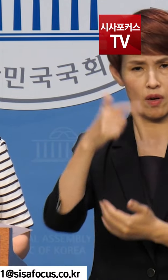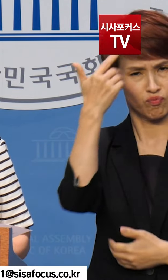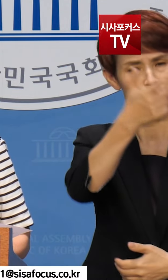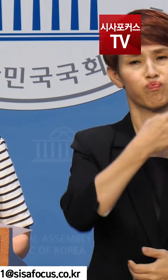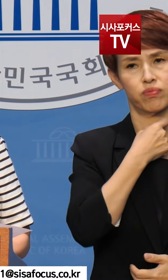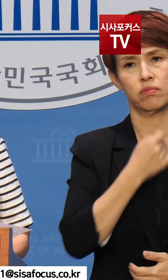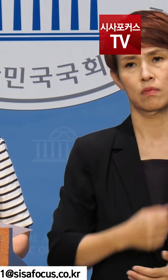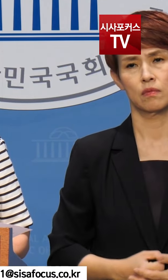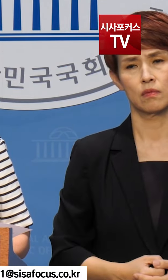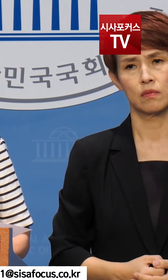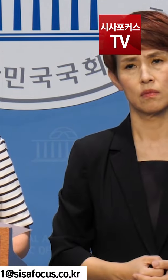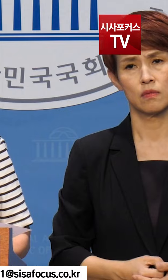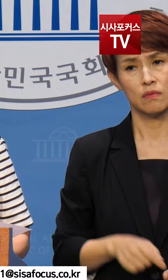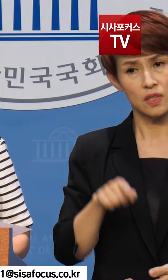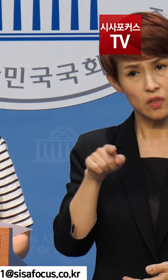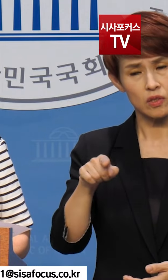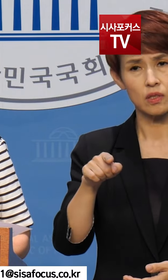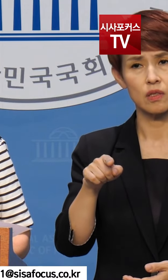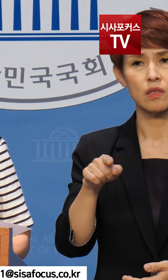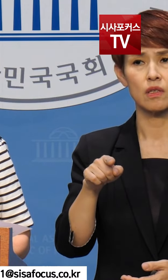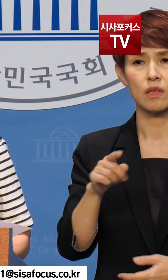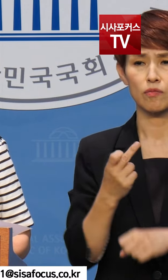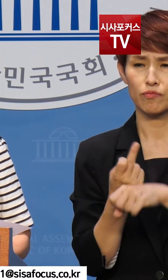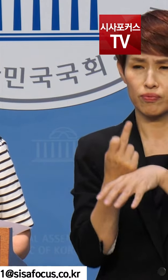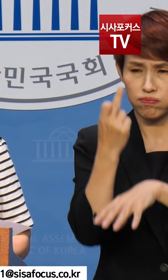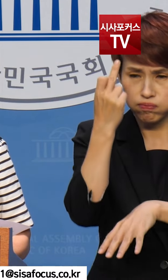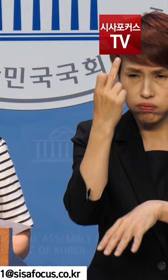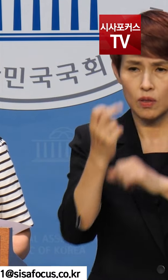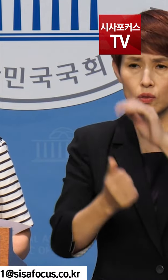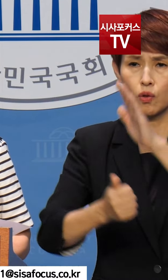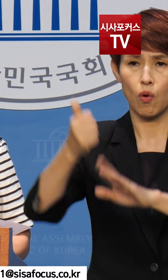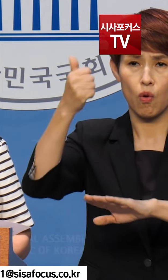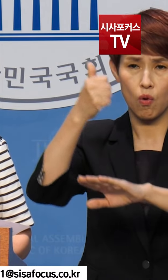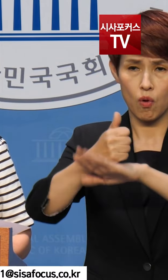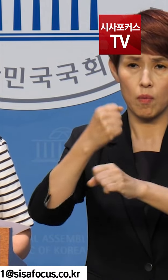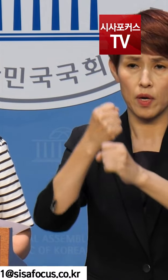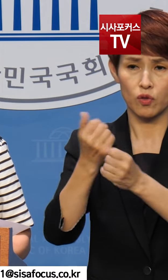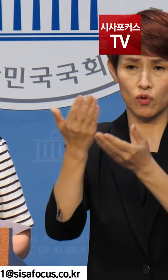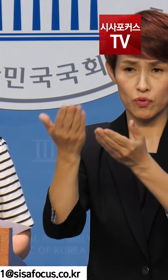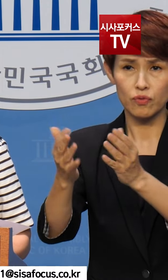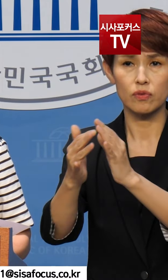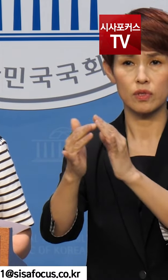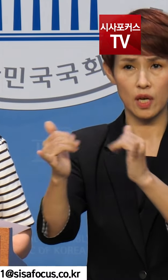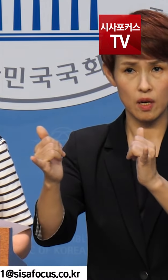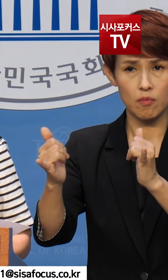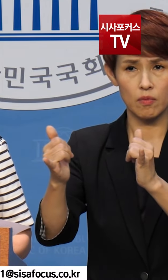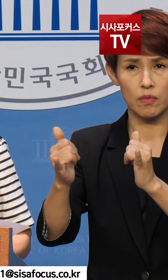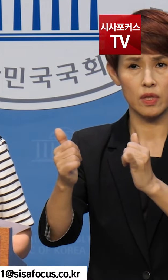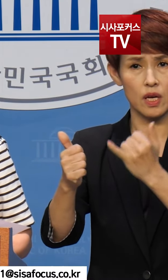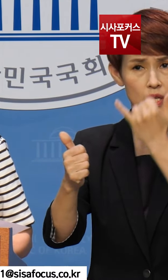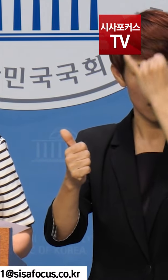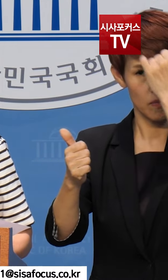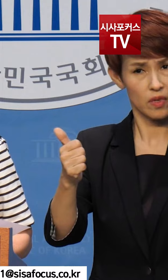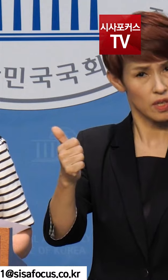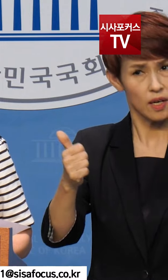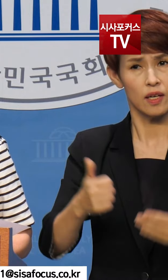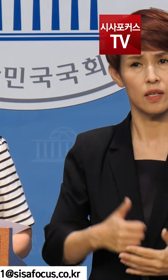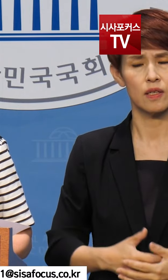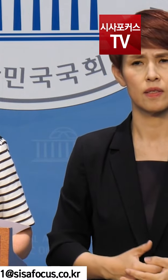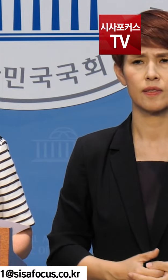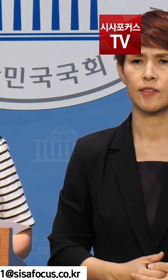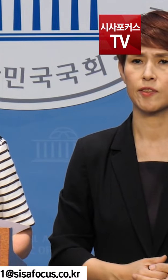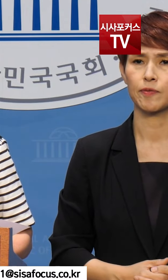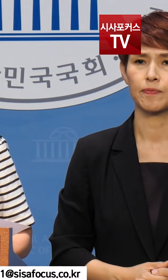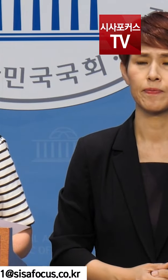싶습니다. 이것이 누리호와 단우리호를 선고시킨 연구자들에 대한 대한민국의 답변입니까?